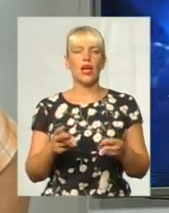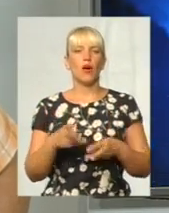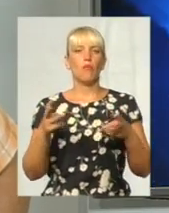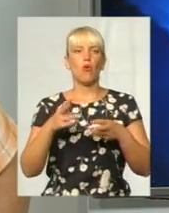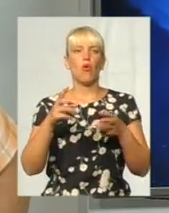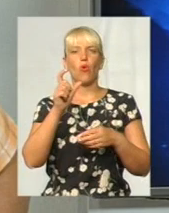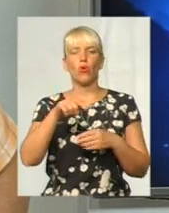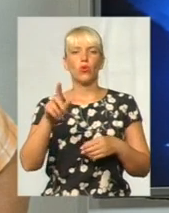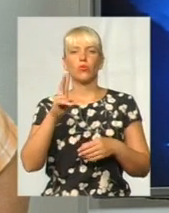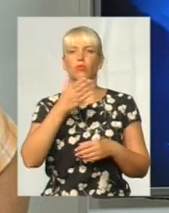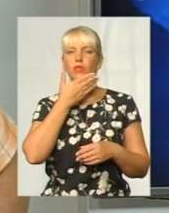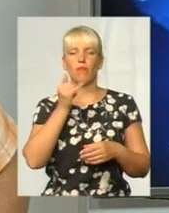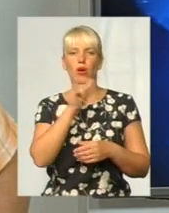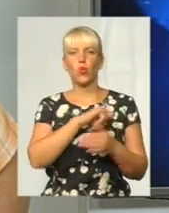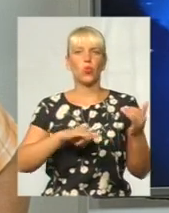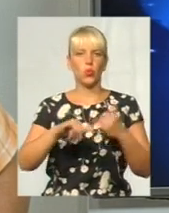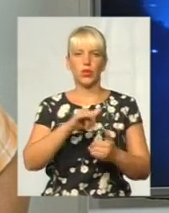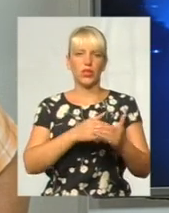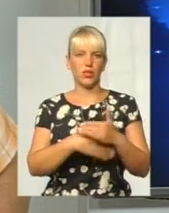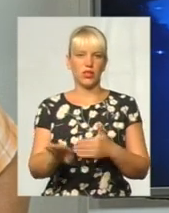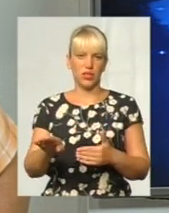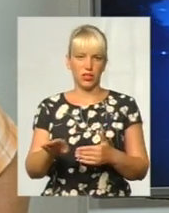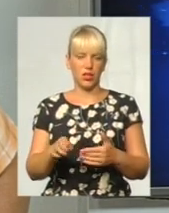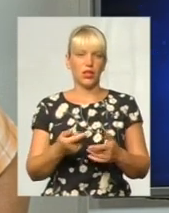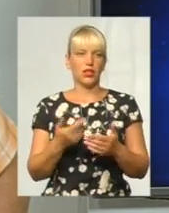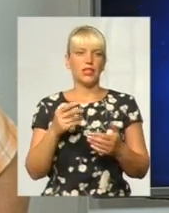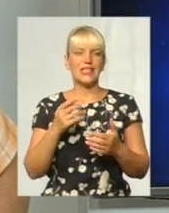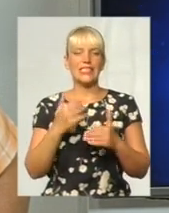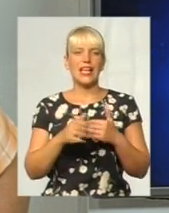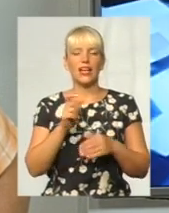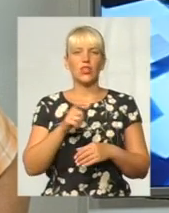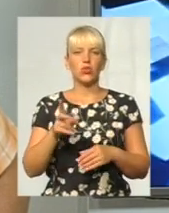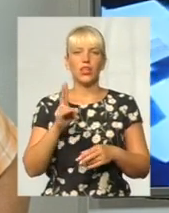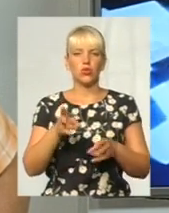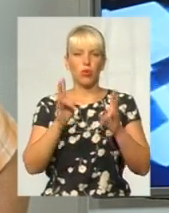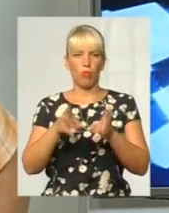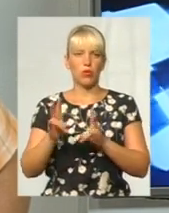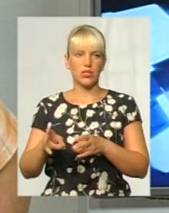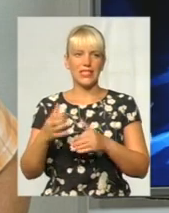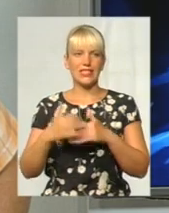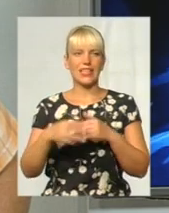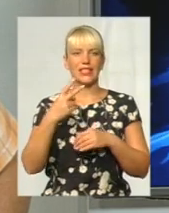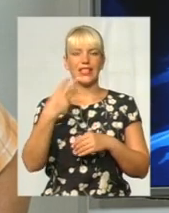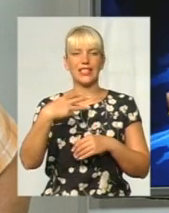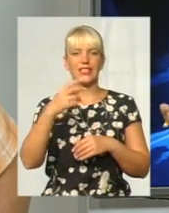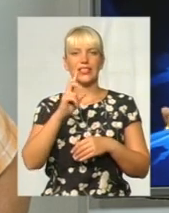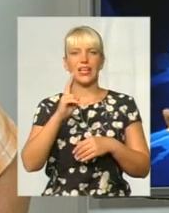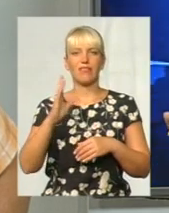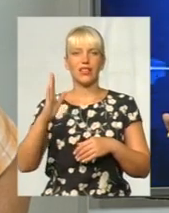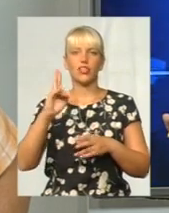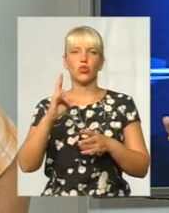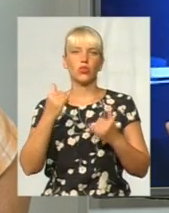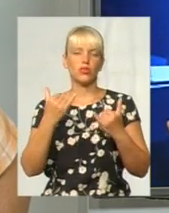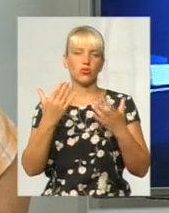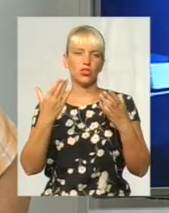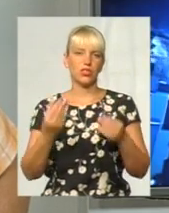нема куди йти? Ну, в тому серед тих людей, серед тих понад 30 квартир, які на сьогоднішній